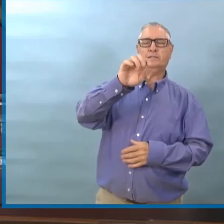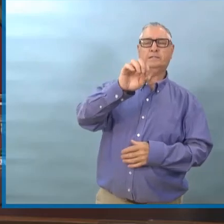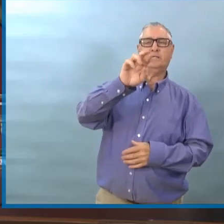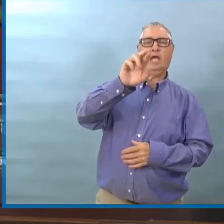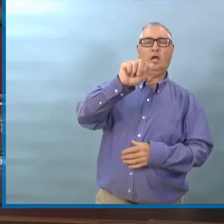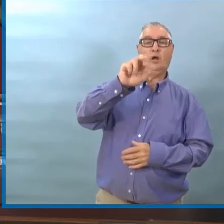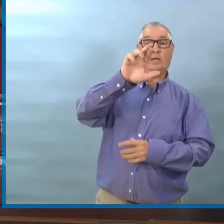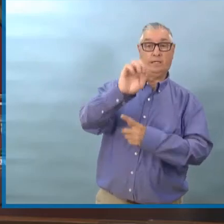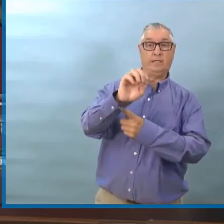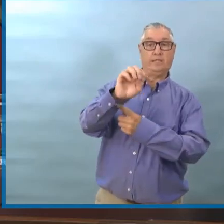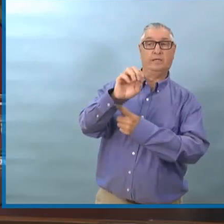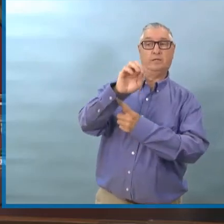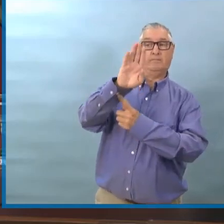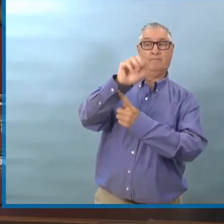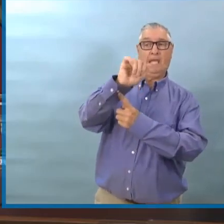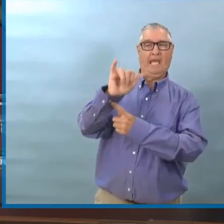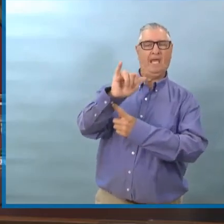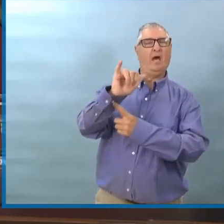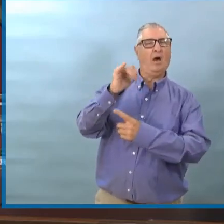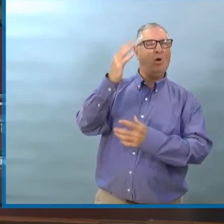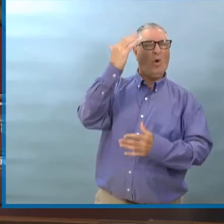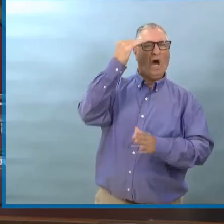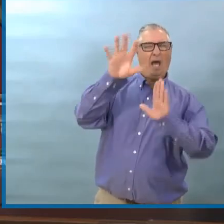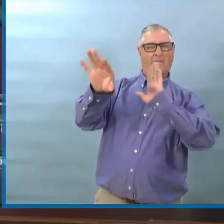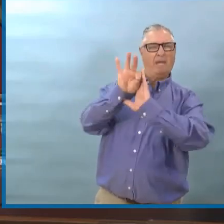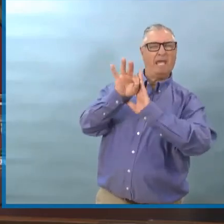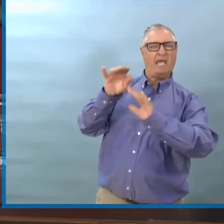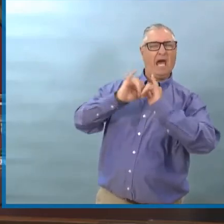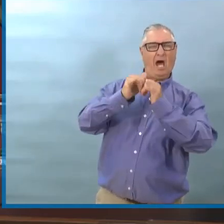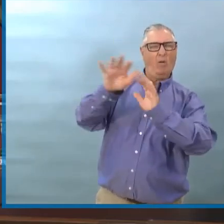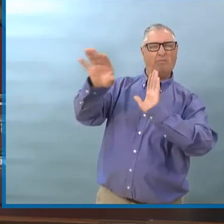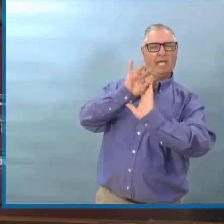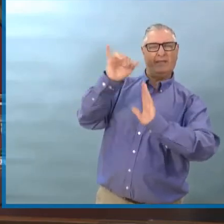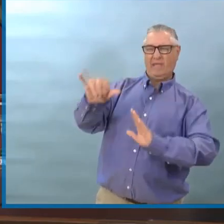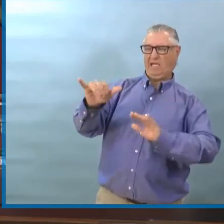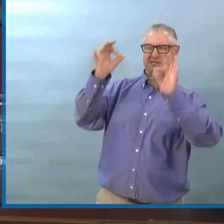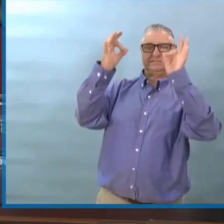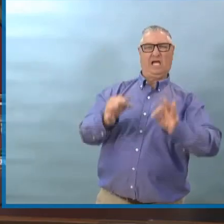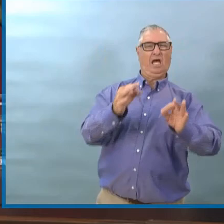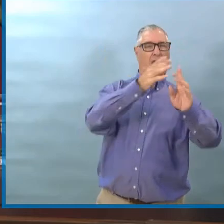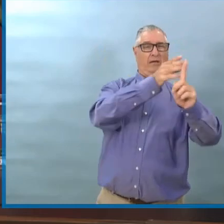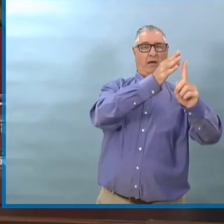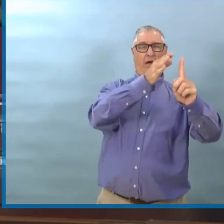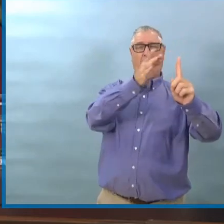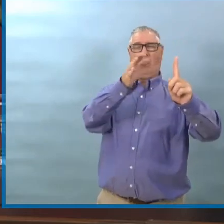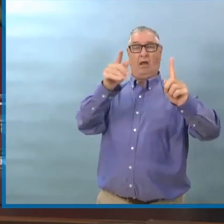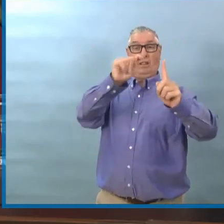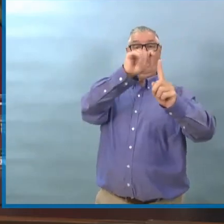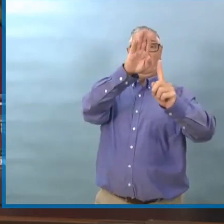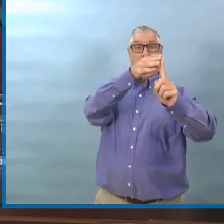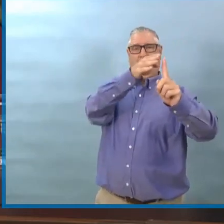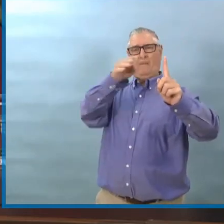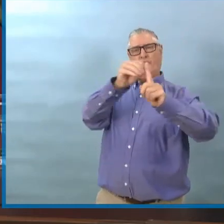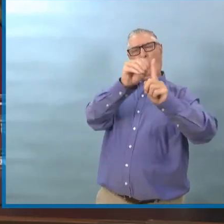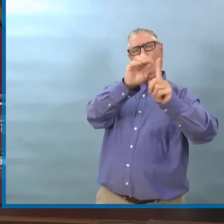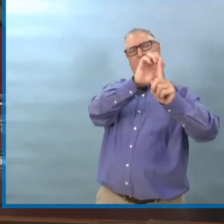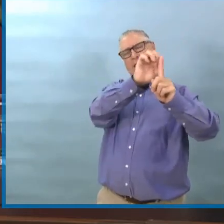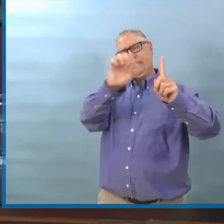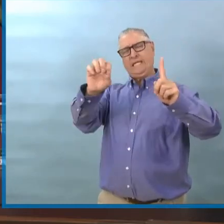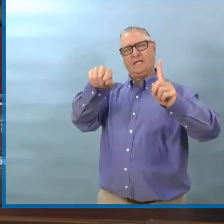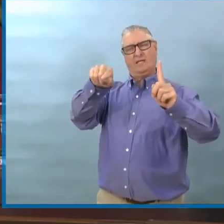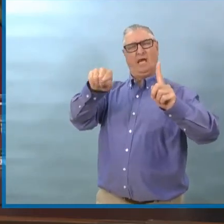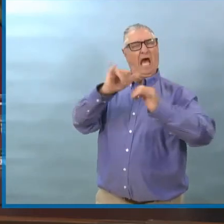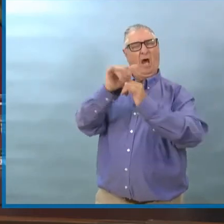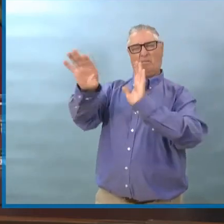On a regardé l'épidémiologie. On a regardé certains facteurs géographiques. On voulait inclure fin de